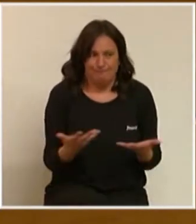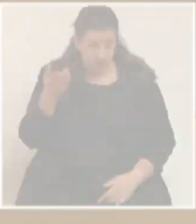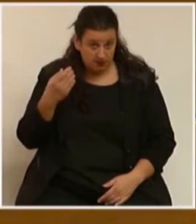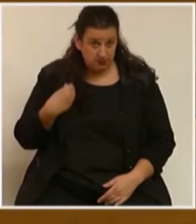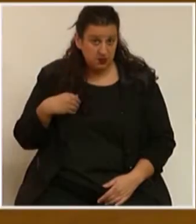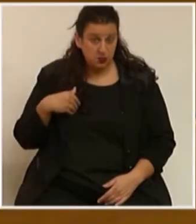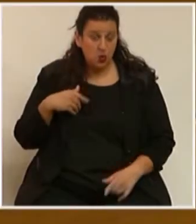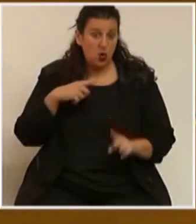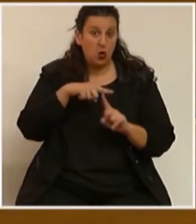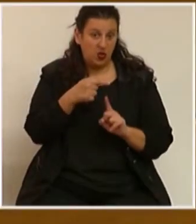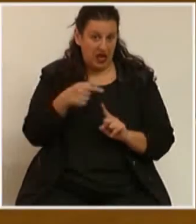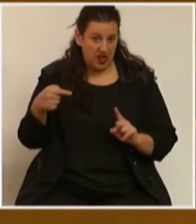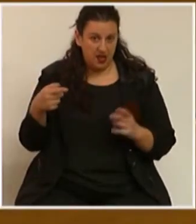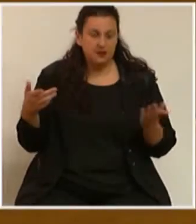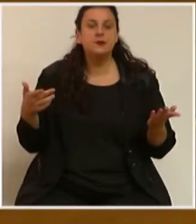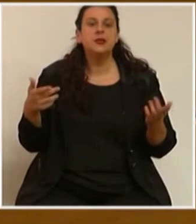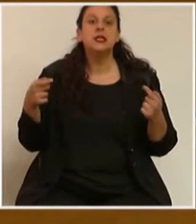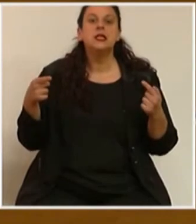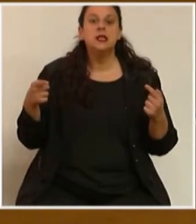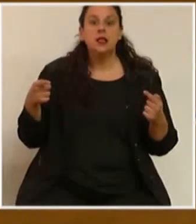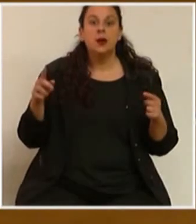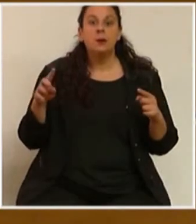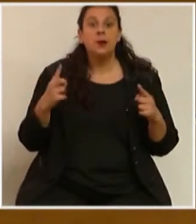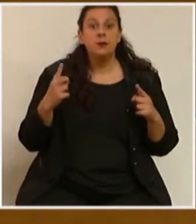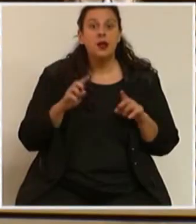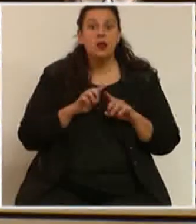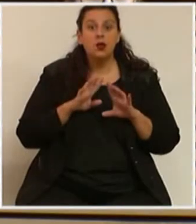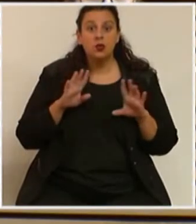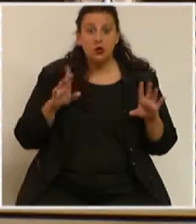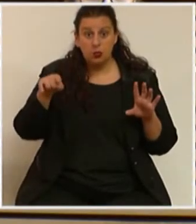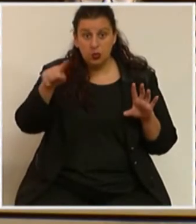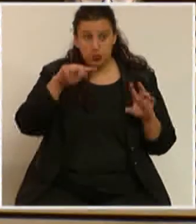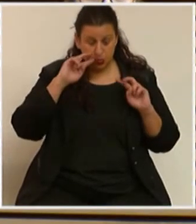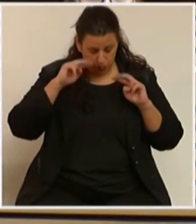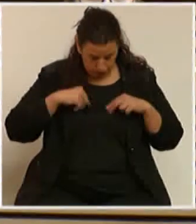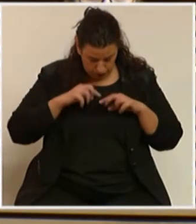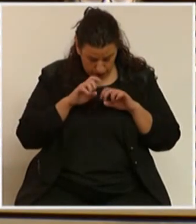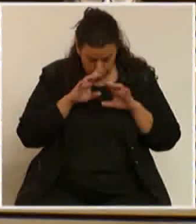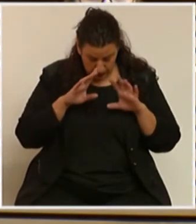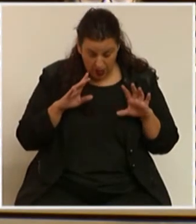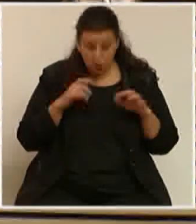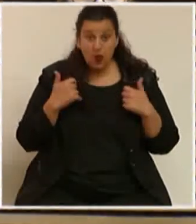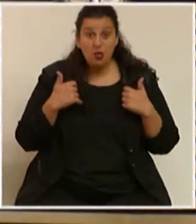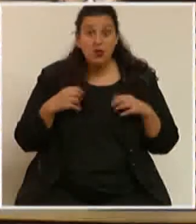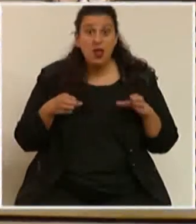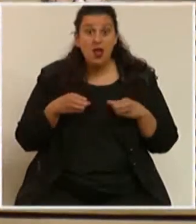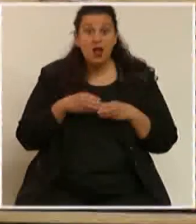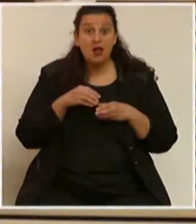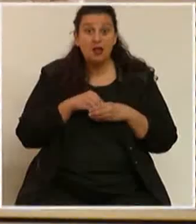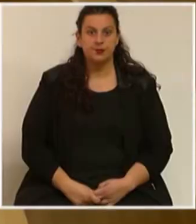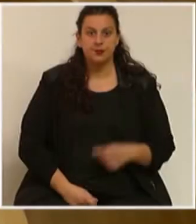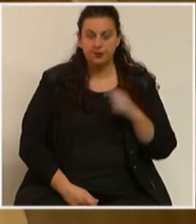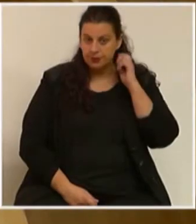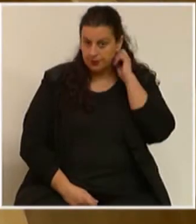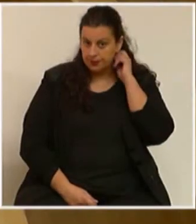Aclarisquen. Primer, s'aclarisquen vostès. I quan s'aclarisquen, venen així i